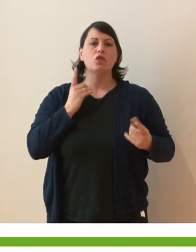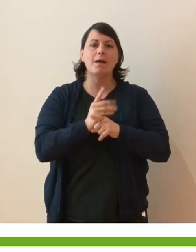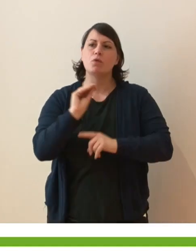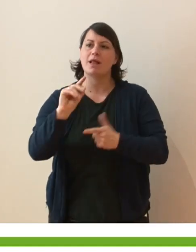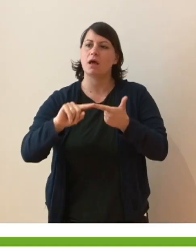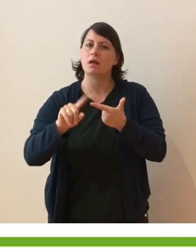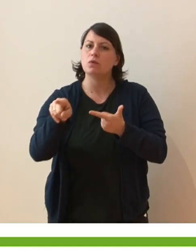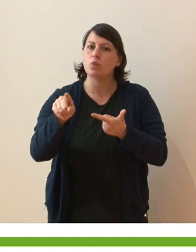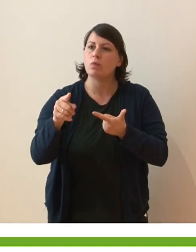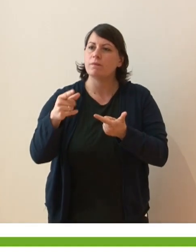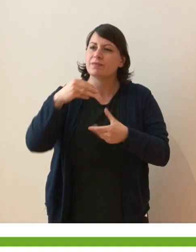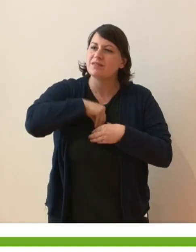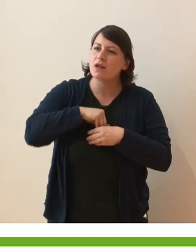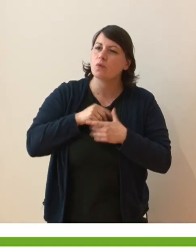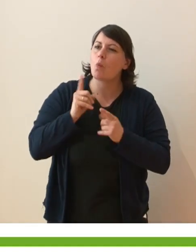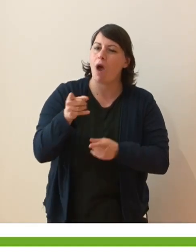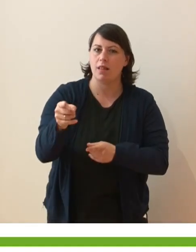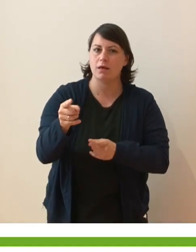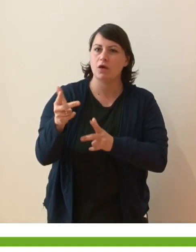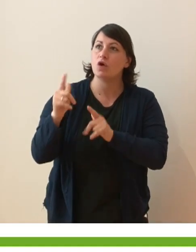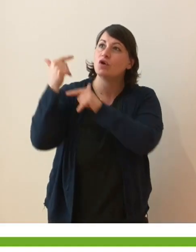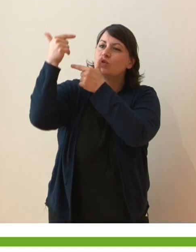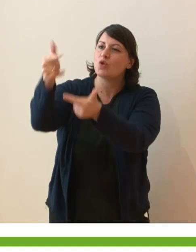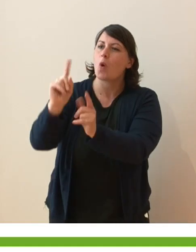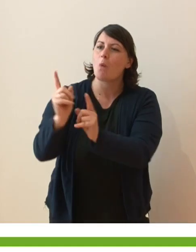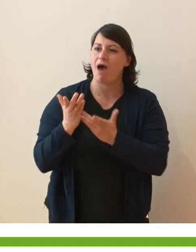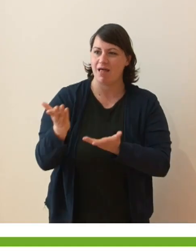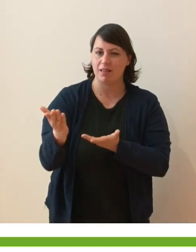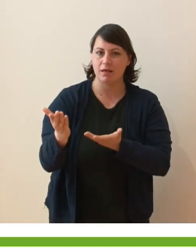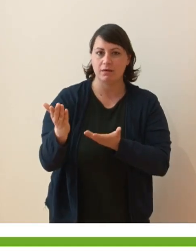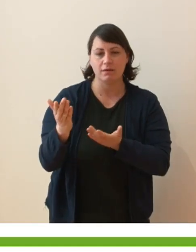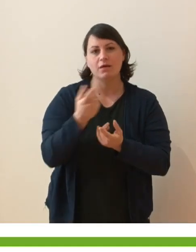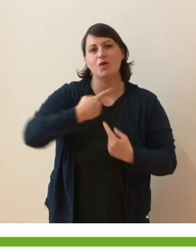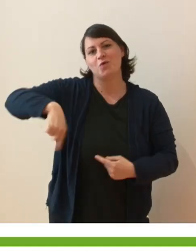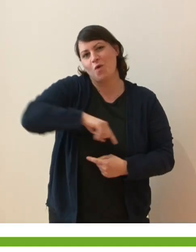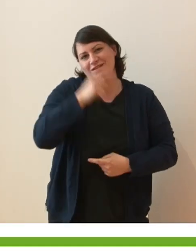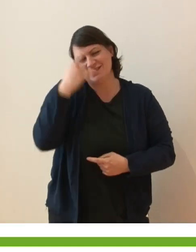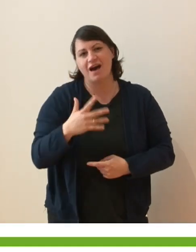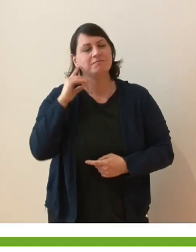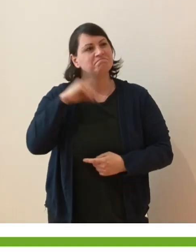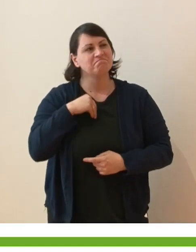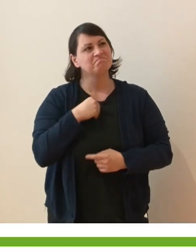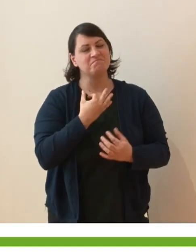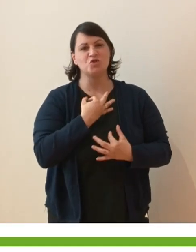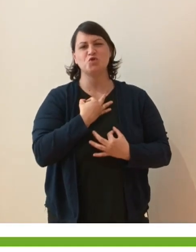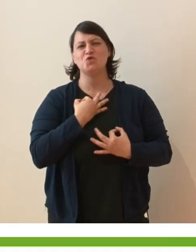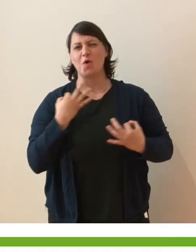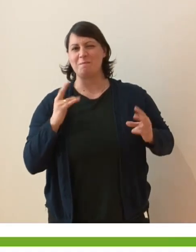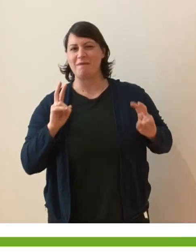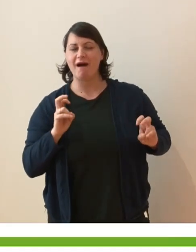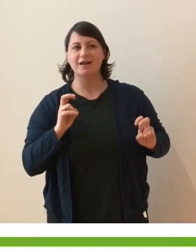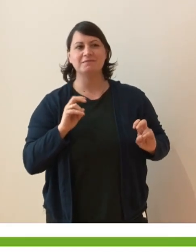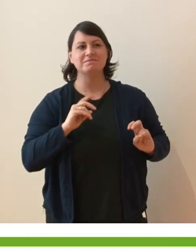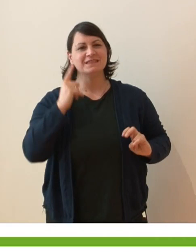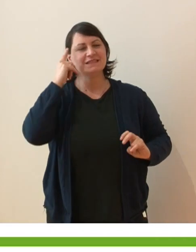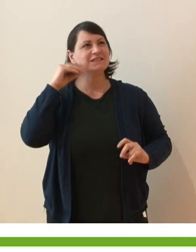il tuo dono? Tutti noi ci sentiamo realmente normali e voluti bene quando ci troviamo di fronte